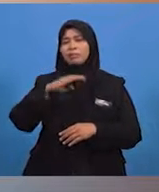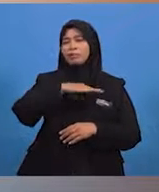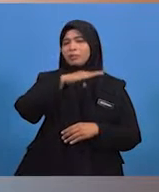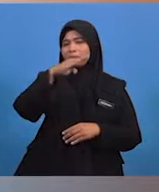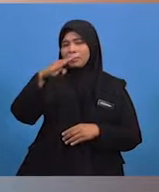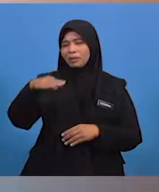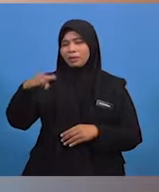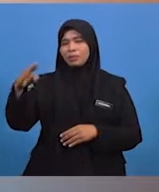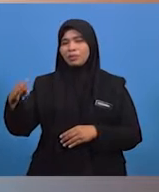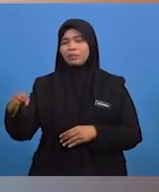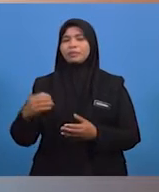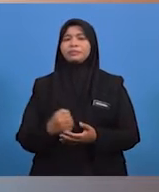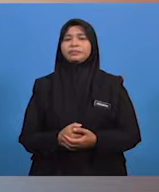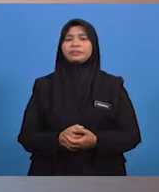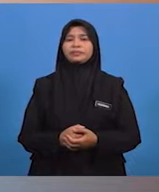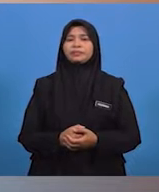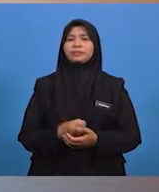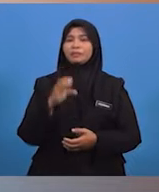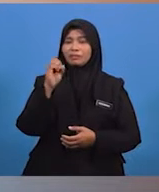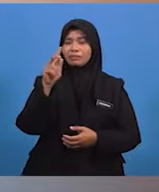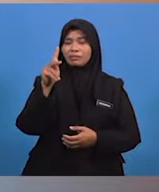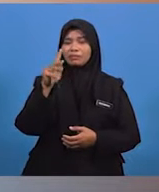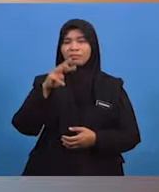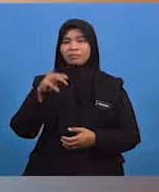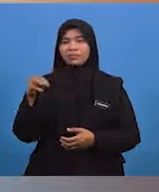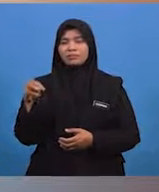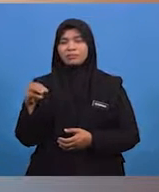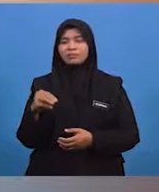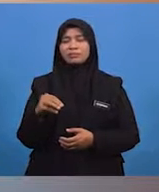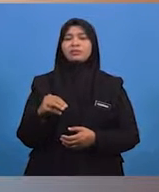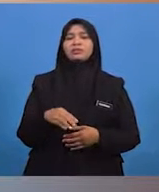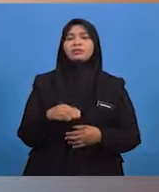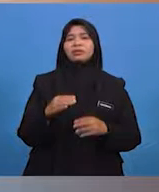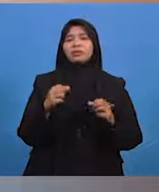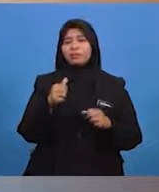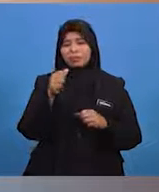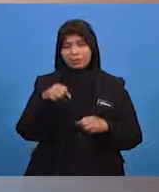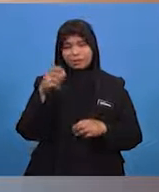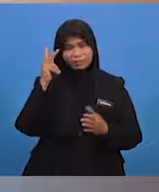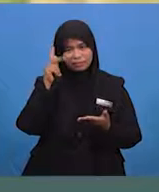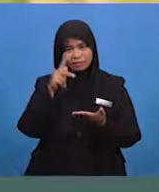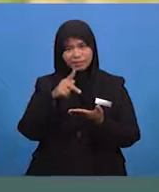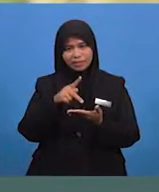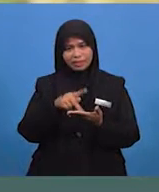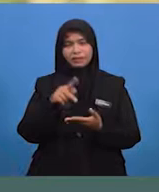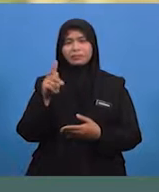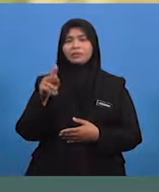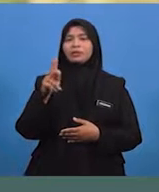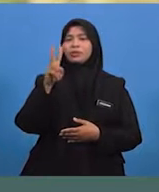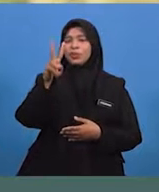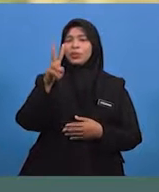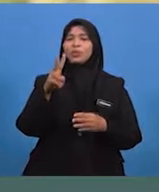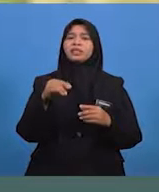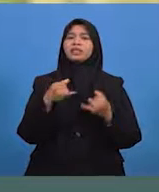foto ini. Okey murid-murid, setakat ini kita telahpun mengenalpasti dua jenis